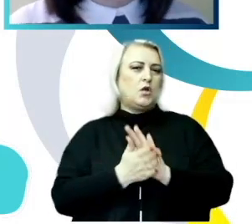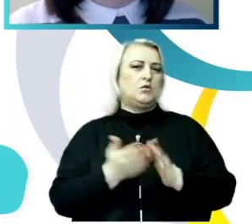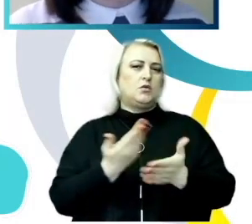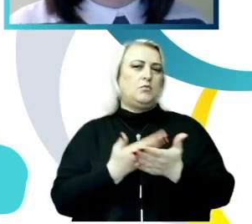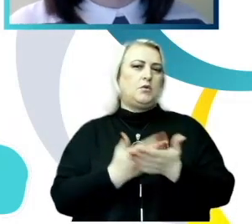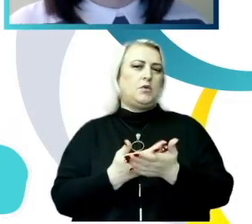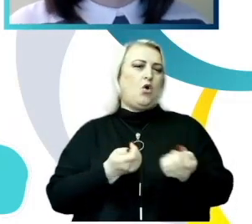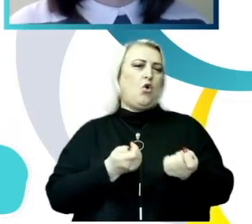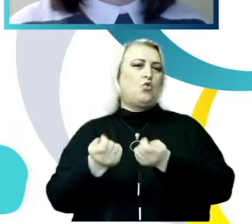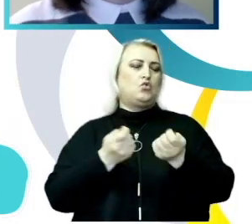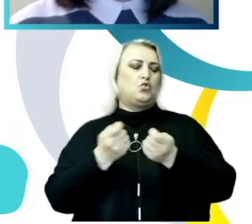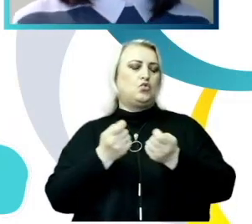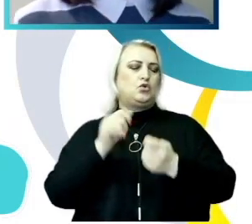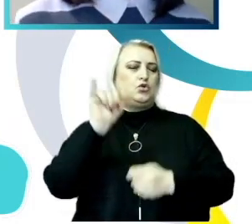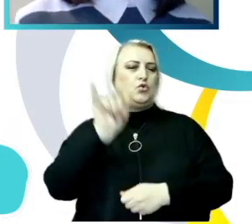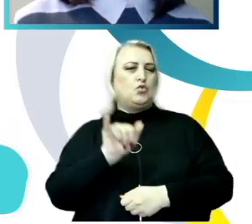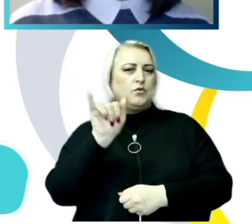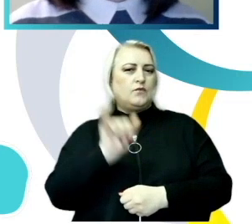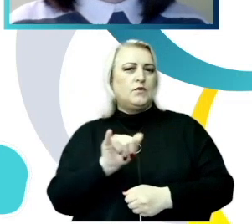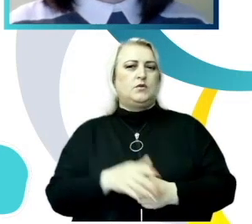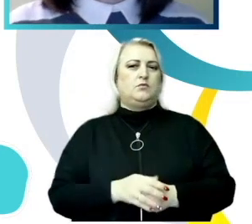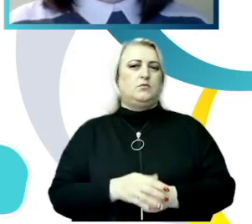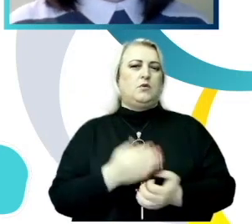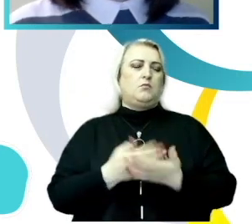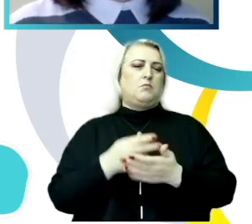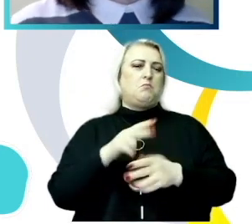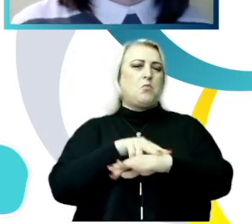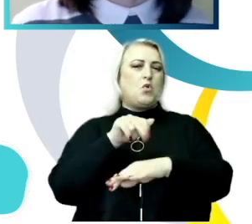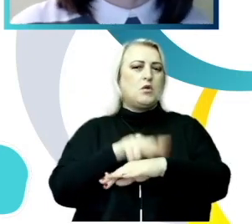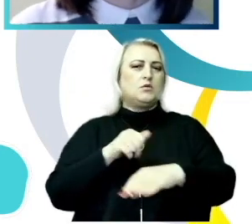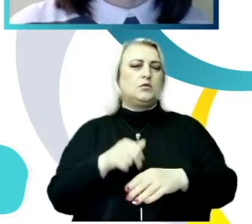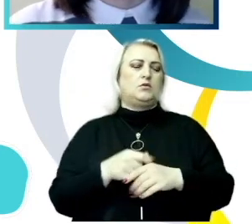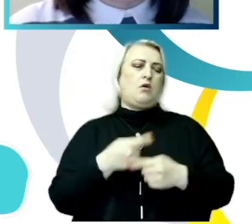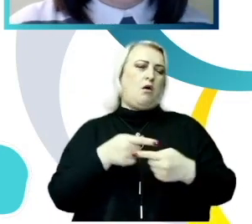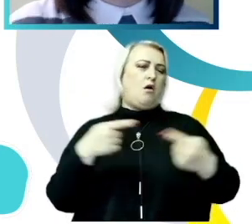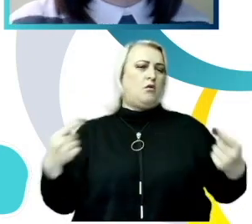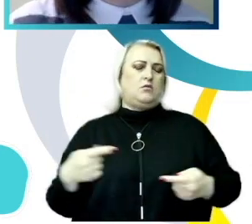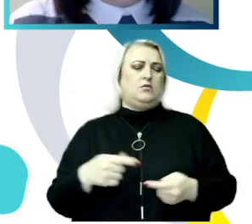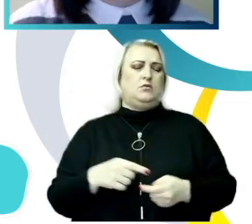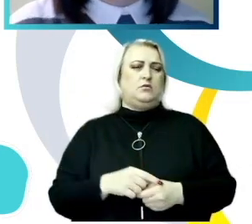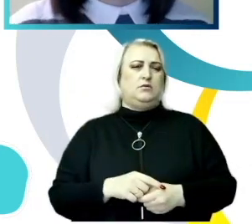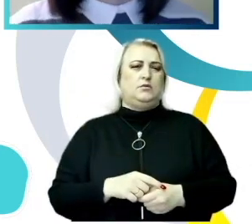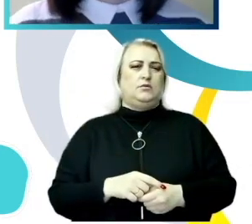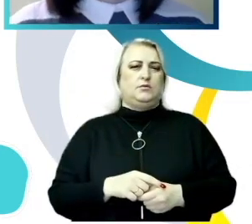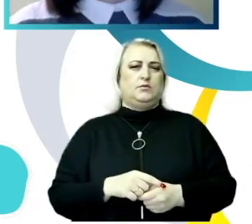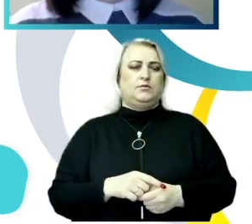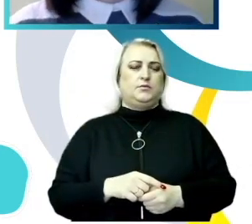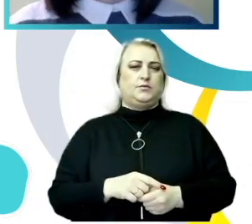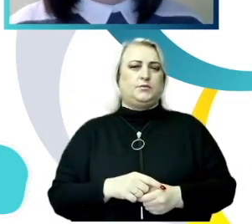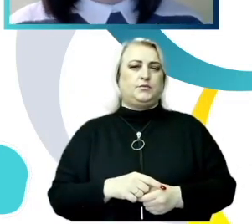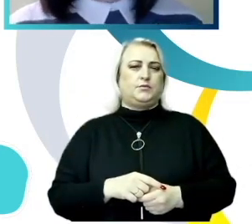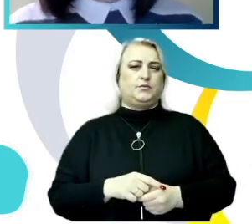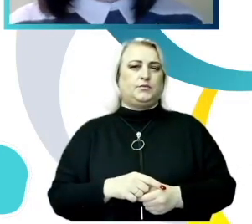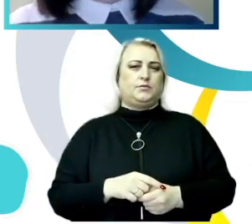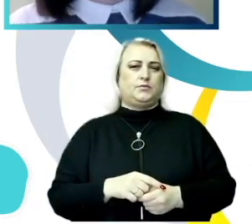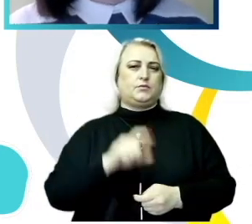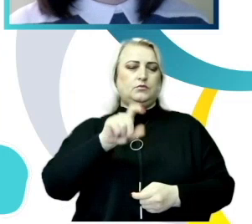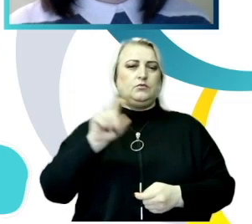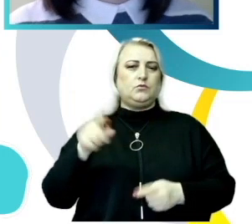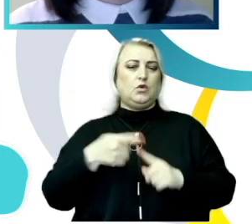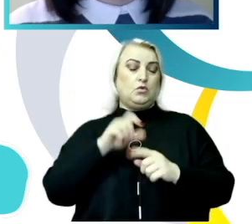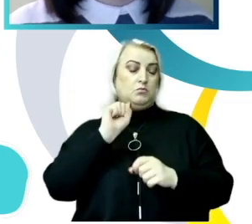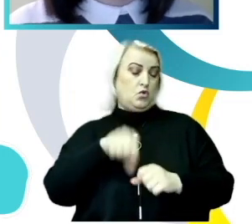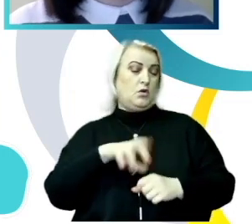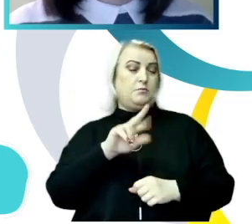conducerea instituției de învățământ, cum ar fi poliția sau alți actori din instituții de educație care ar putea cumva să